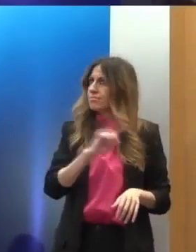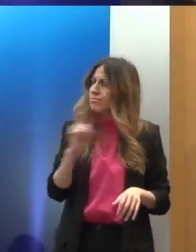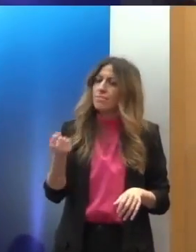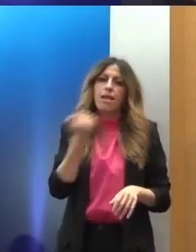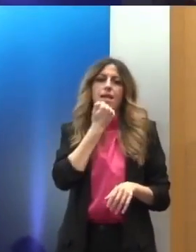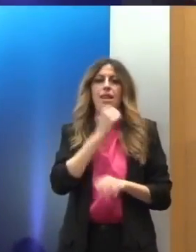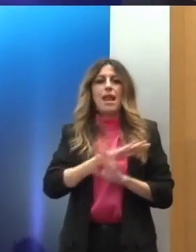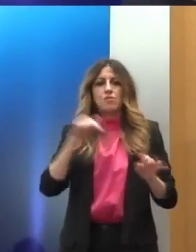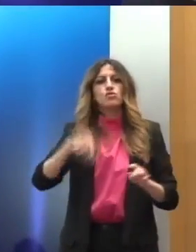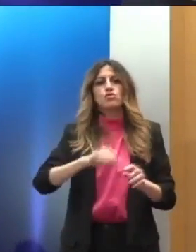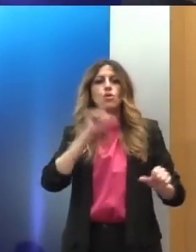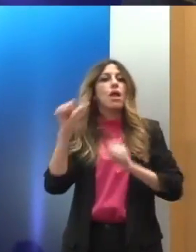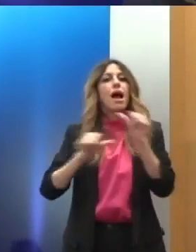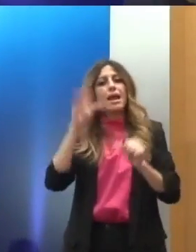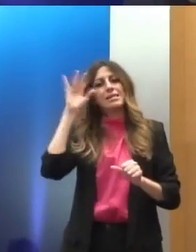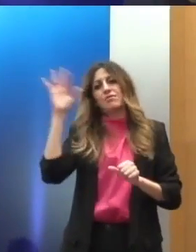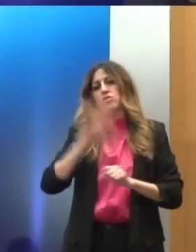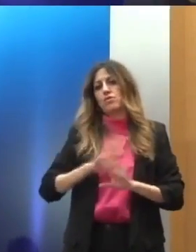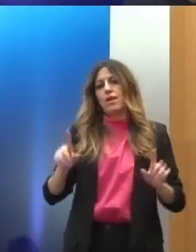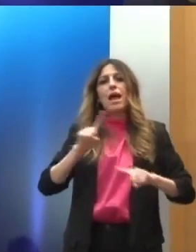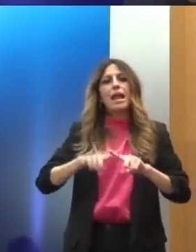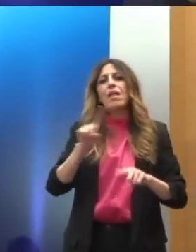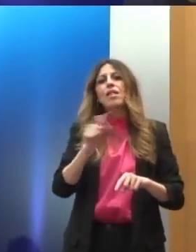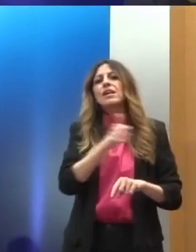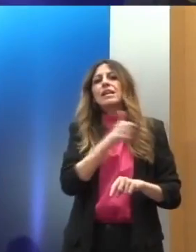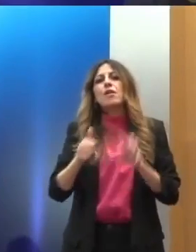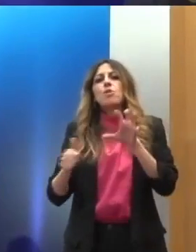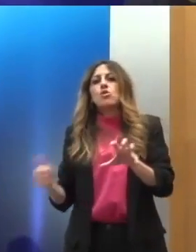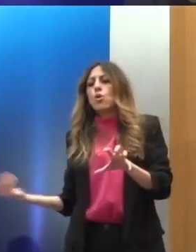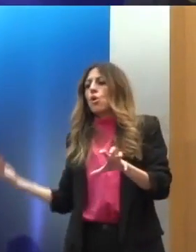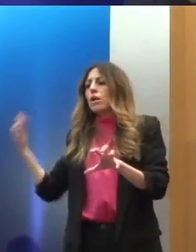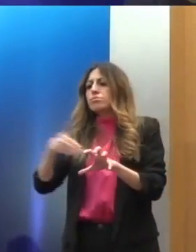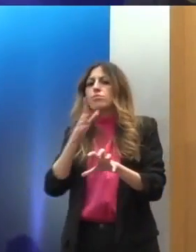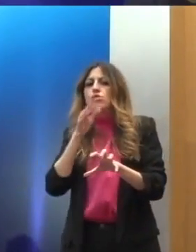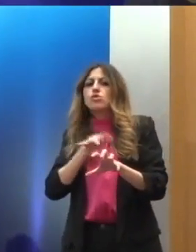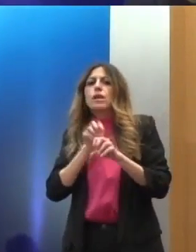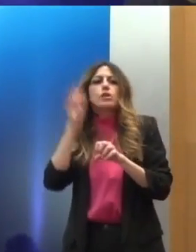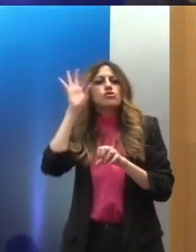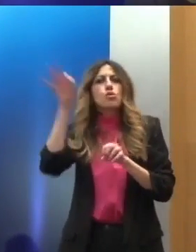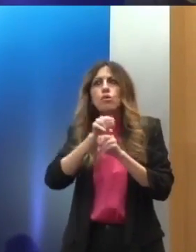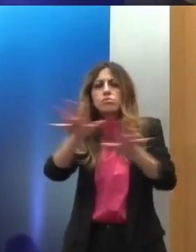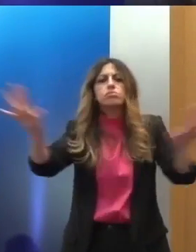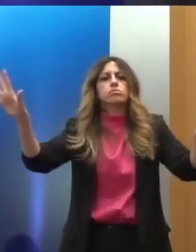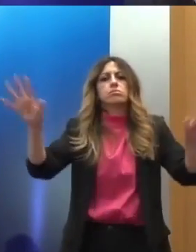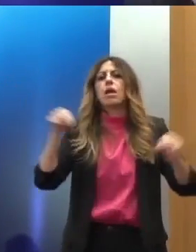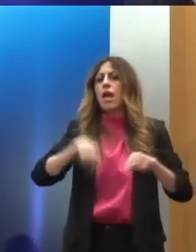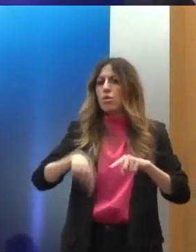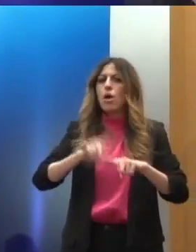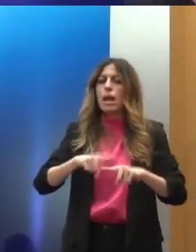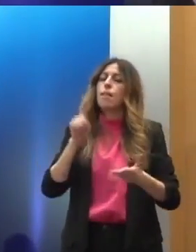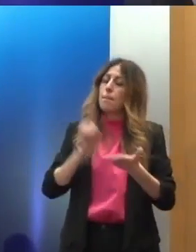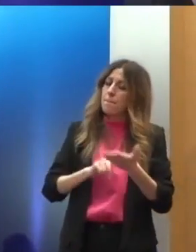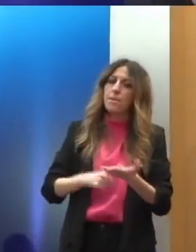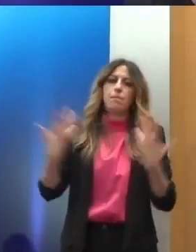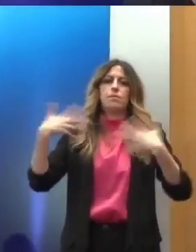ένταξη, δεν είναι πια απλώς ένα σημείο εισόδου στο σύστημα, ή είναι απαιτεί και συγκεκριμένα πράγματα που πρέπει να γίνουν.